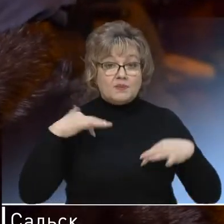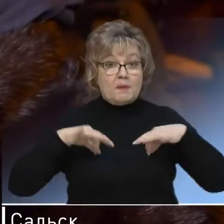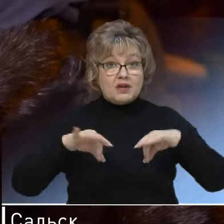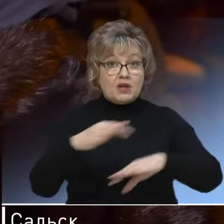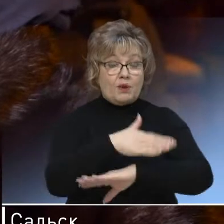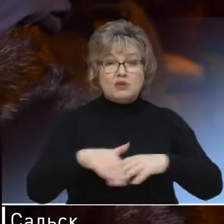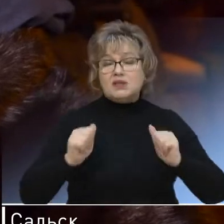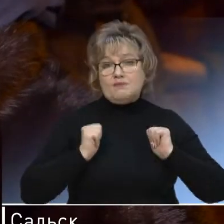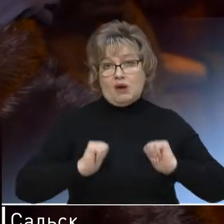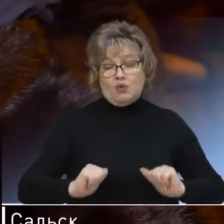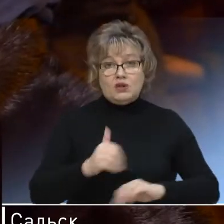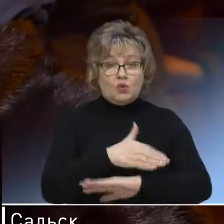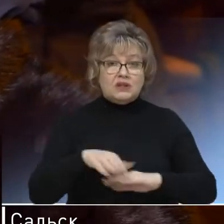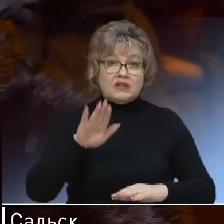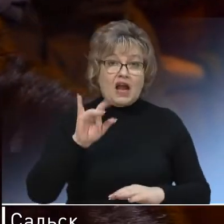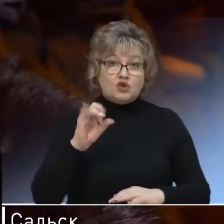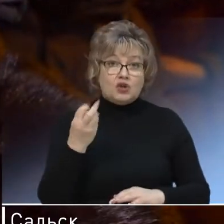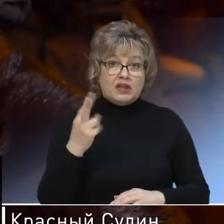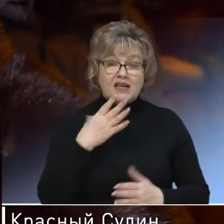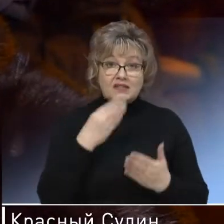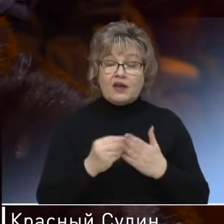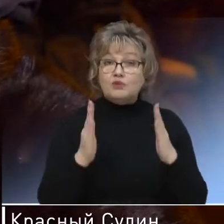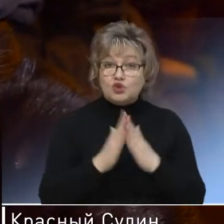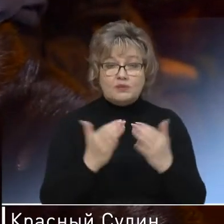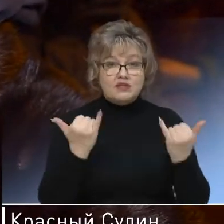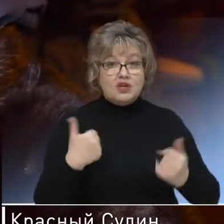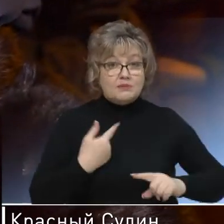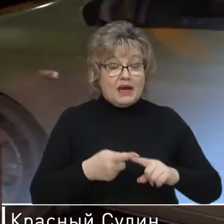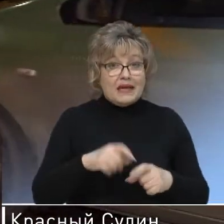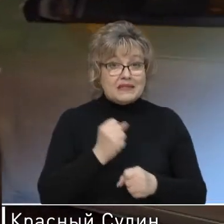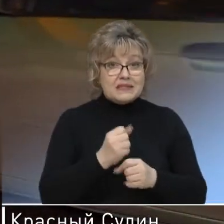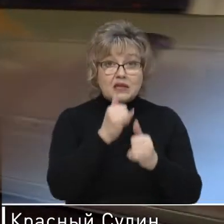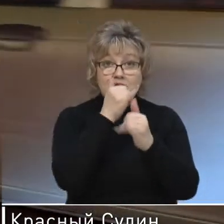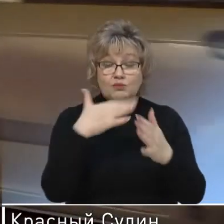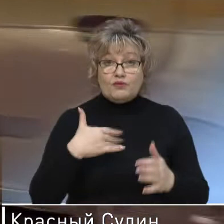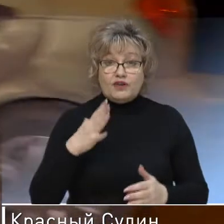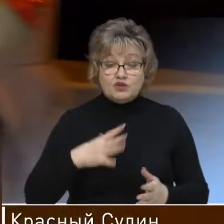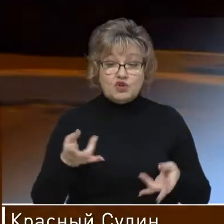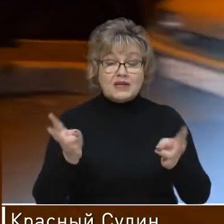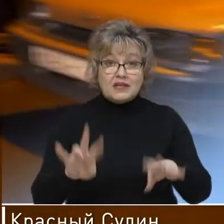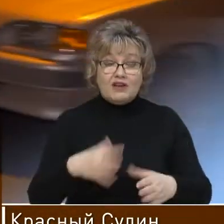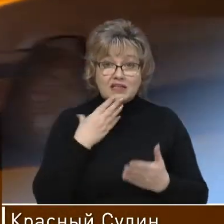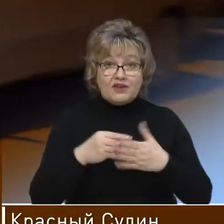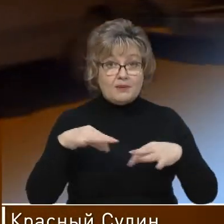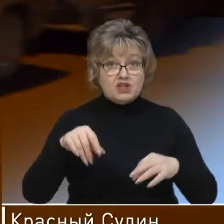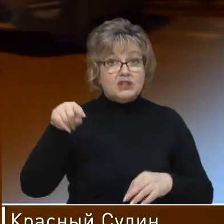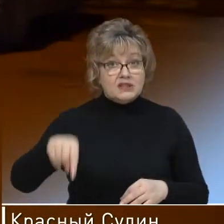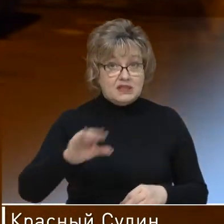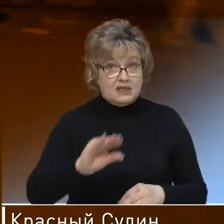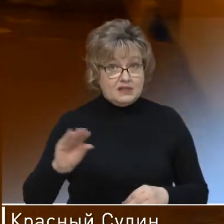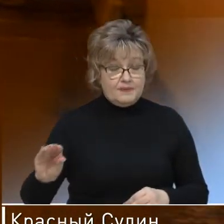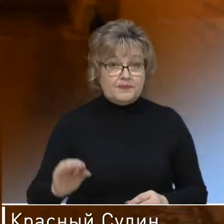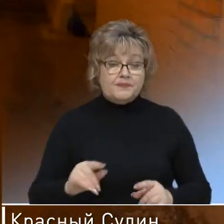улице спокойно, по улице Тракторная, прямо к своему дому. Сейчас мы это сделать не можем. Мы вынуждены оставлять свои машины вот здесь, как вы видите,